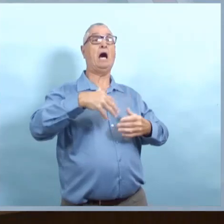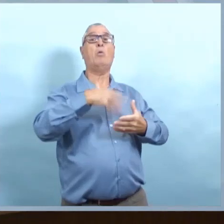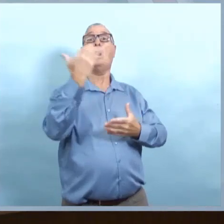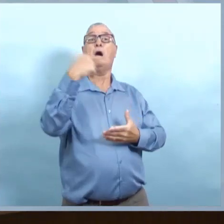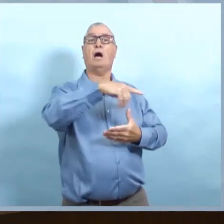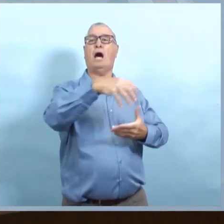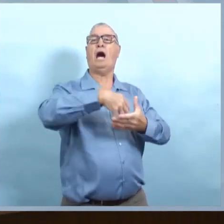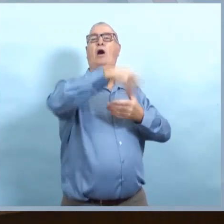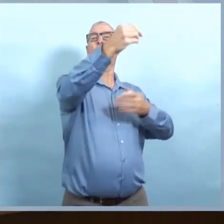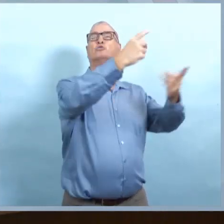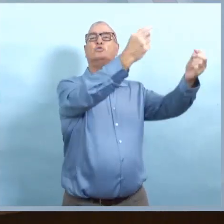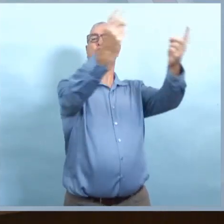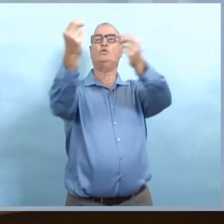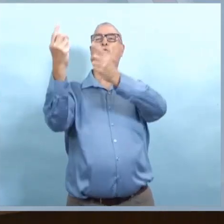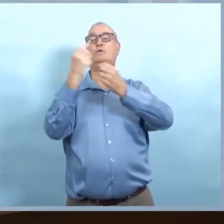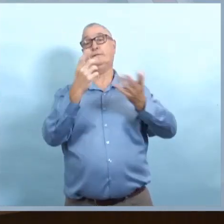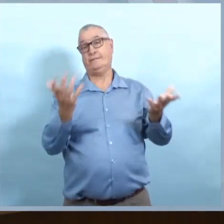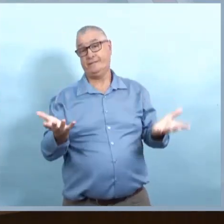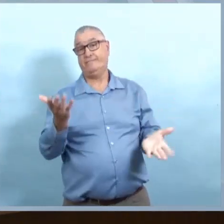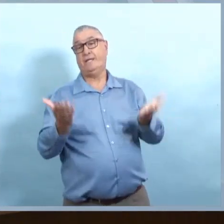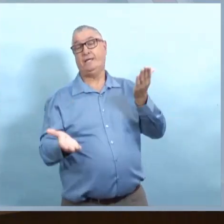Et possiblement, une des explications